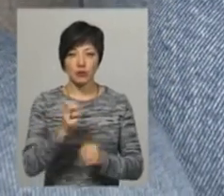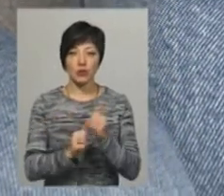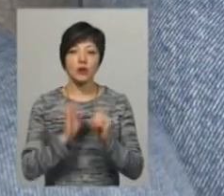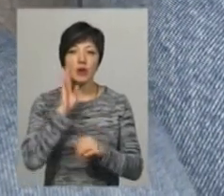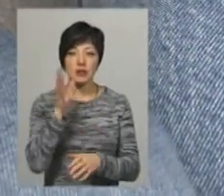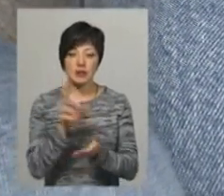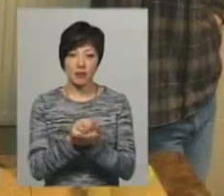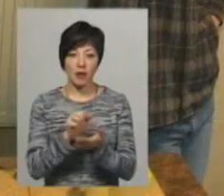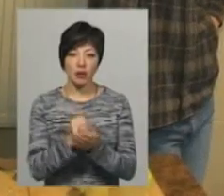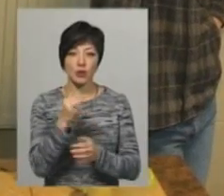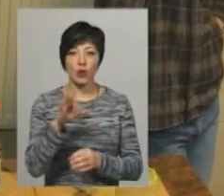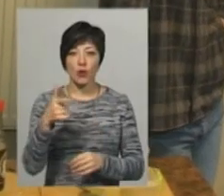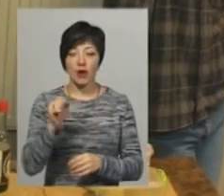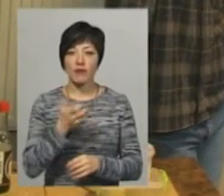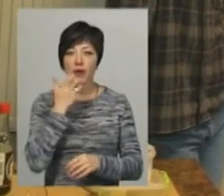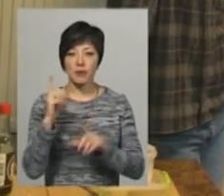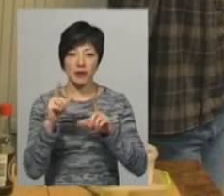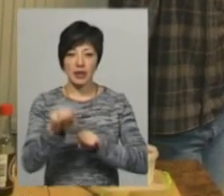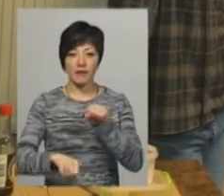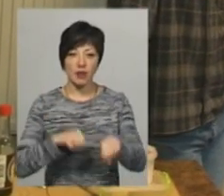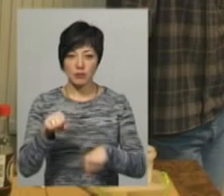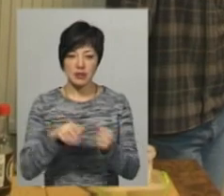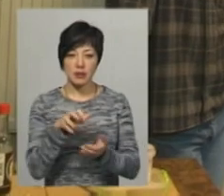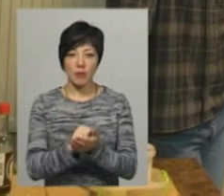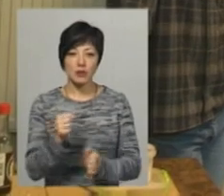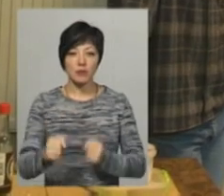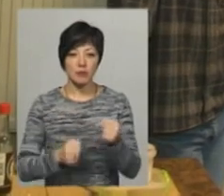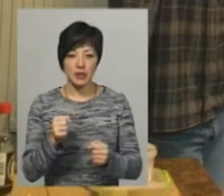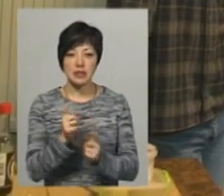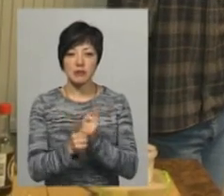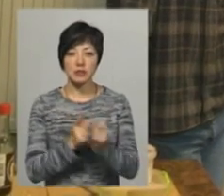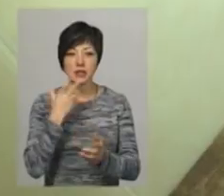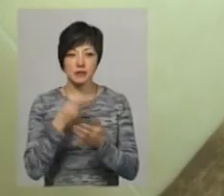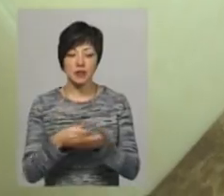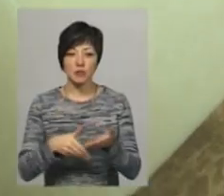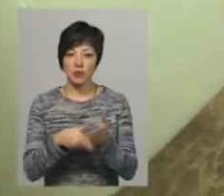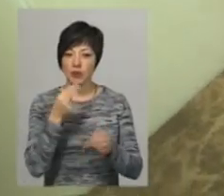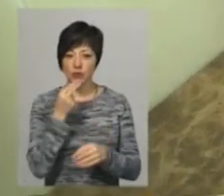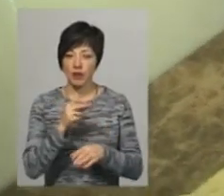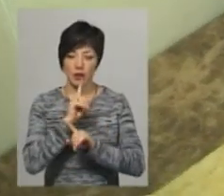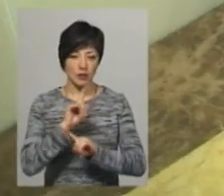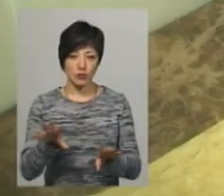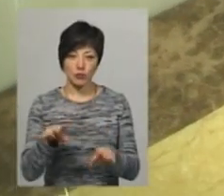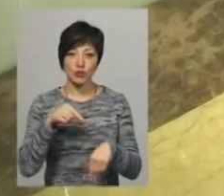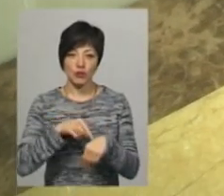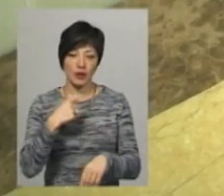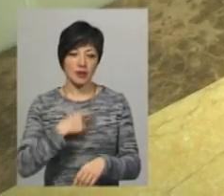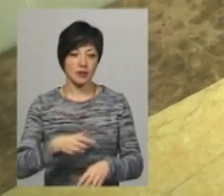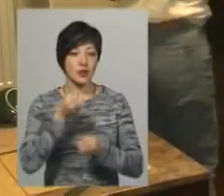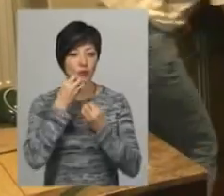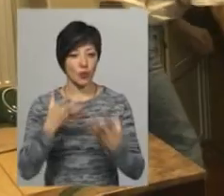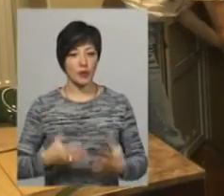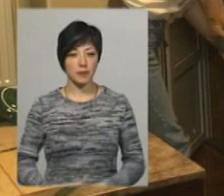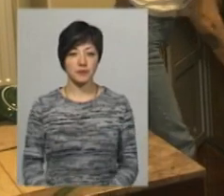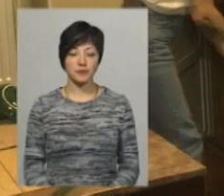займаються йогою, у теплу пору року їздять велосипедами та займаються бігом. Змінювати свій спосіб харчування не збираються, бо почуваються добре.